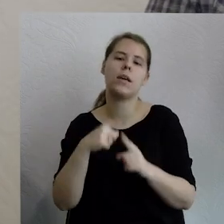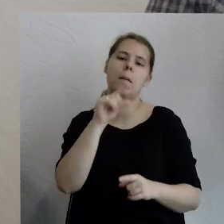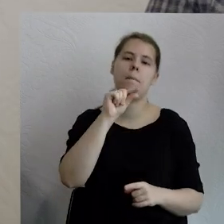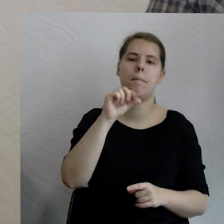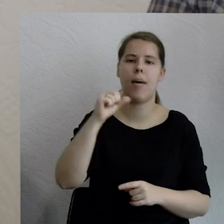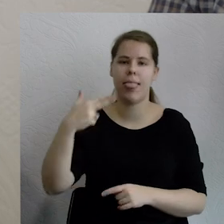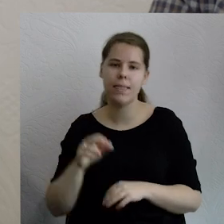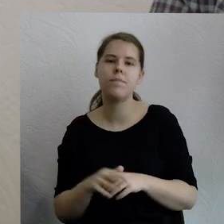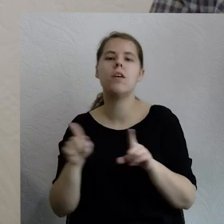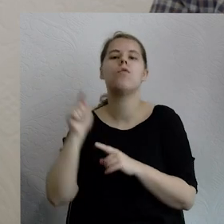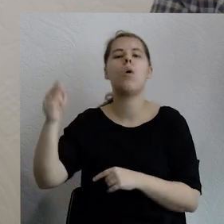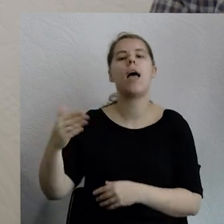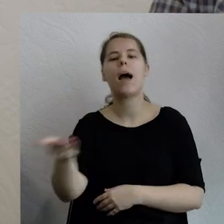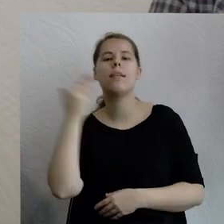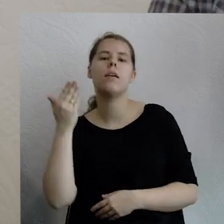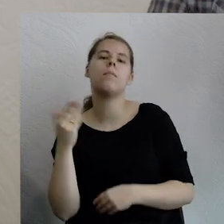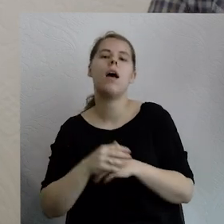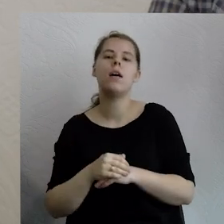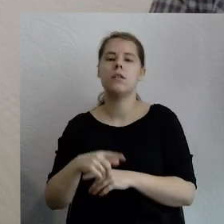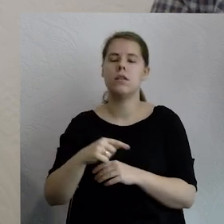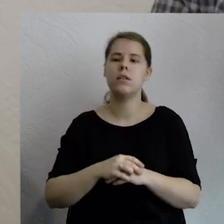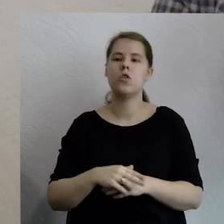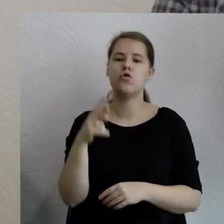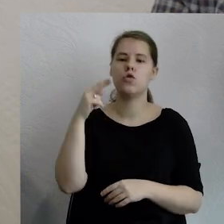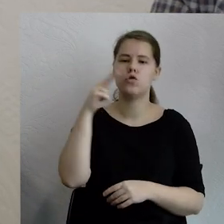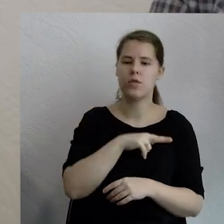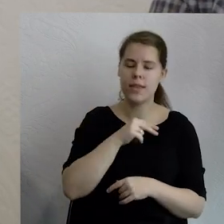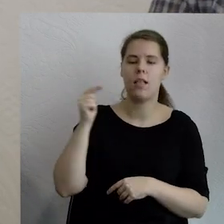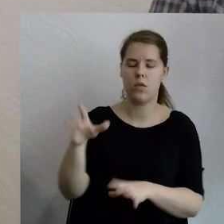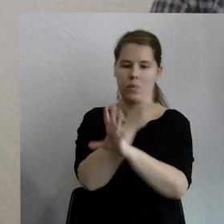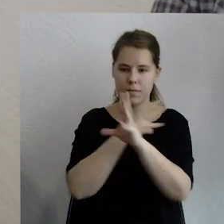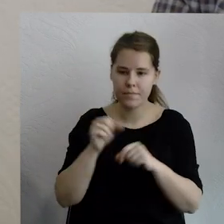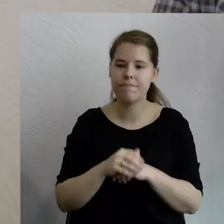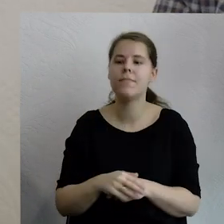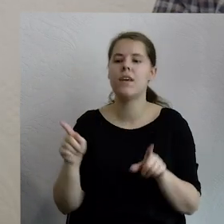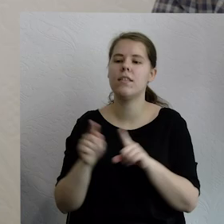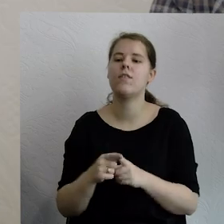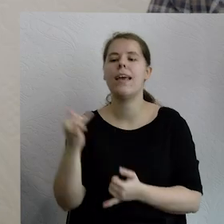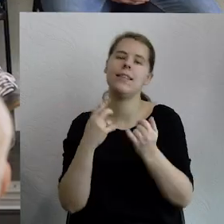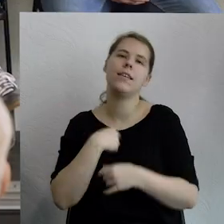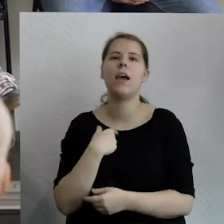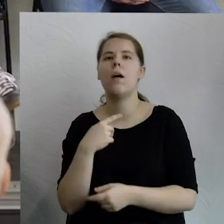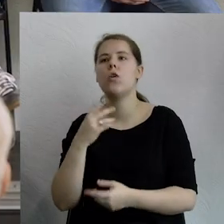także Akademię Demokracji Socjalnej i potwierdzam, bo zawsze poprawia po mnie błędy po angielsku.